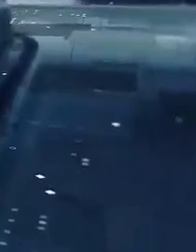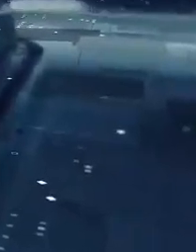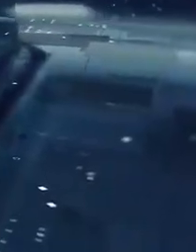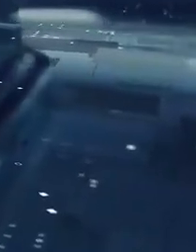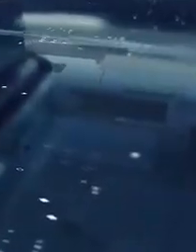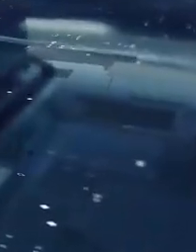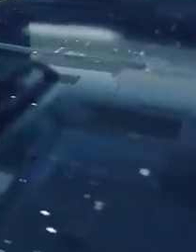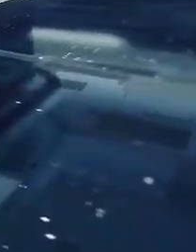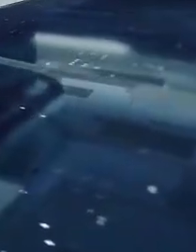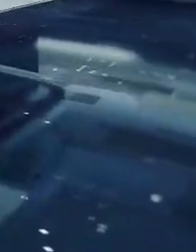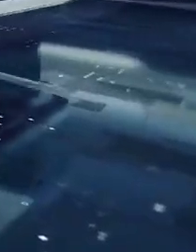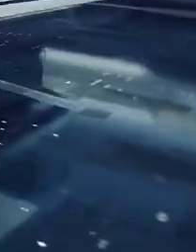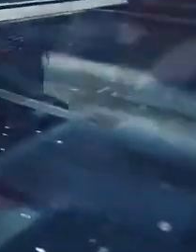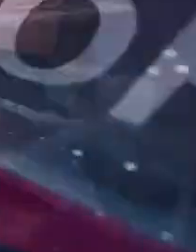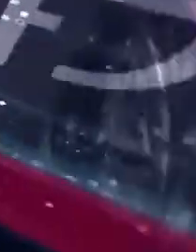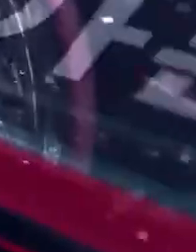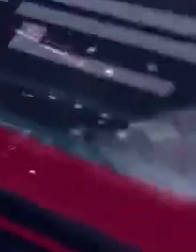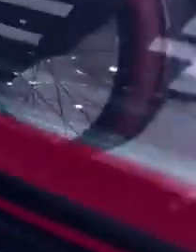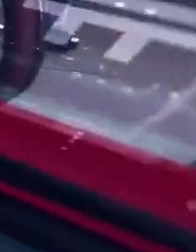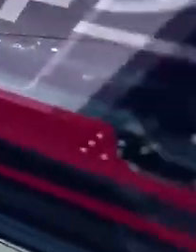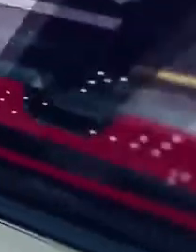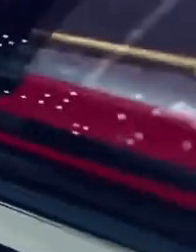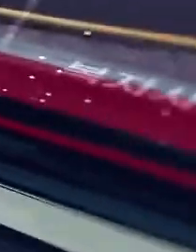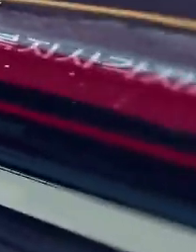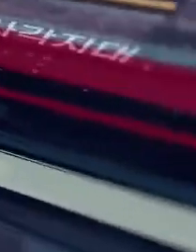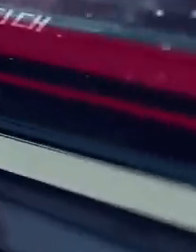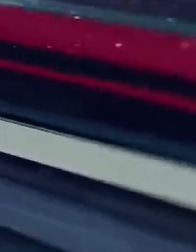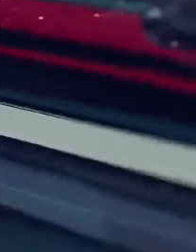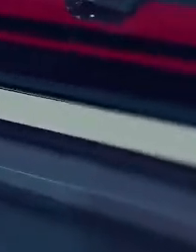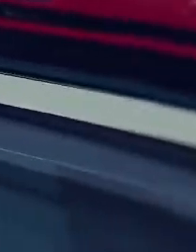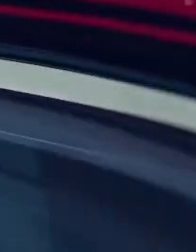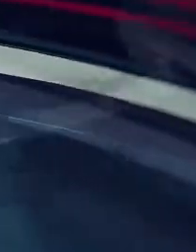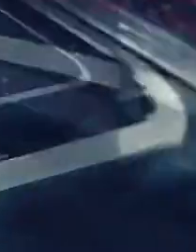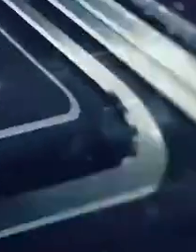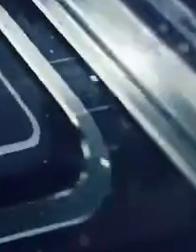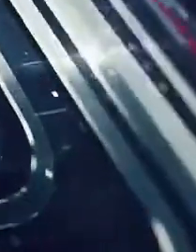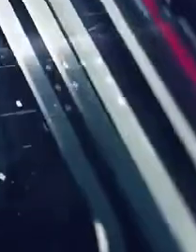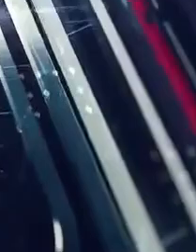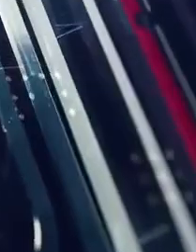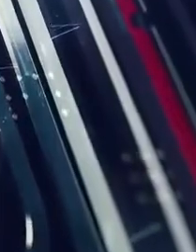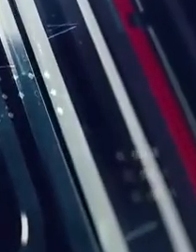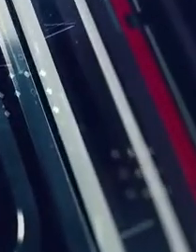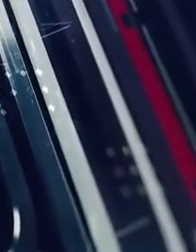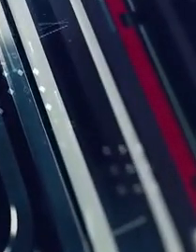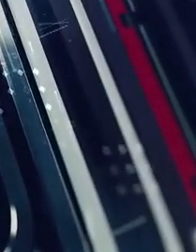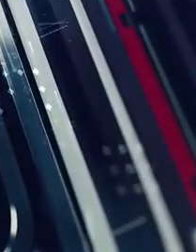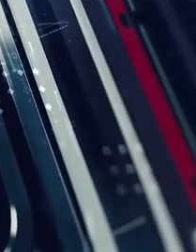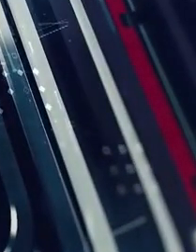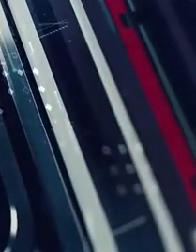Alex-9619로 022655 전화번호 022655 023655 0255 오지션 감사합니다.